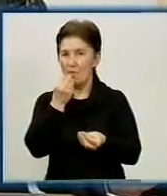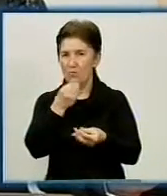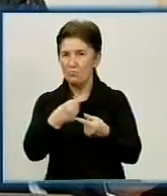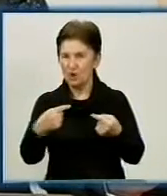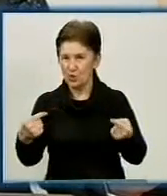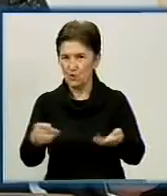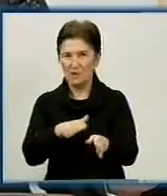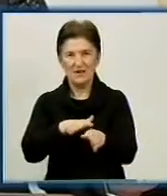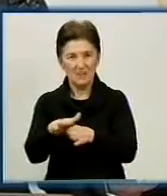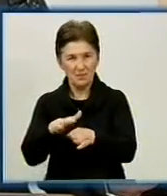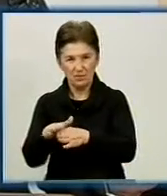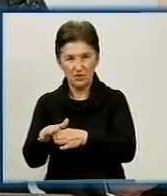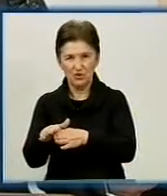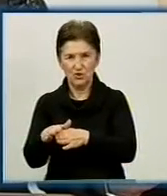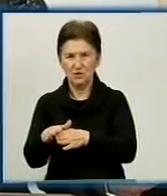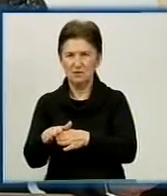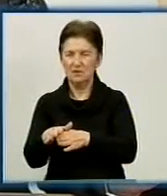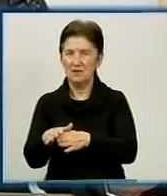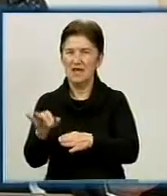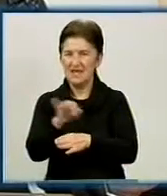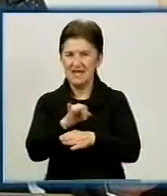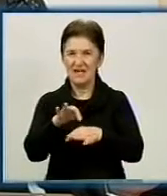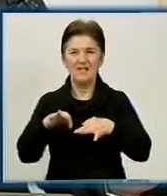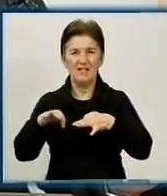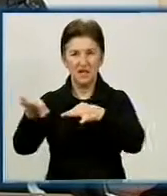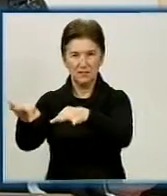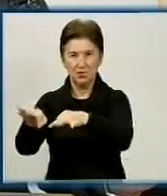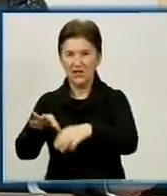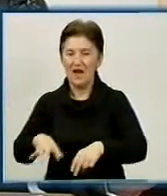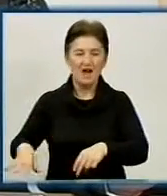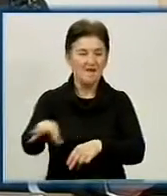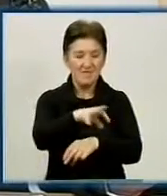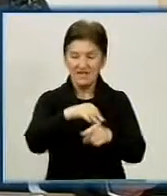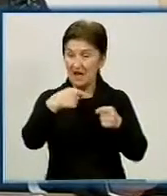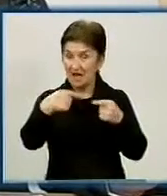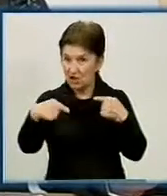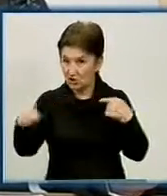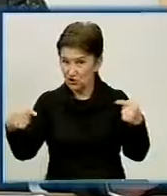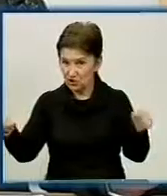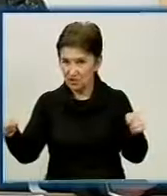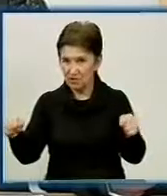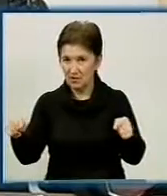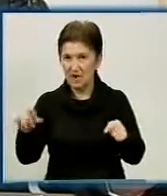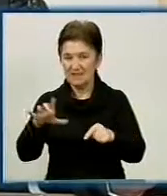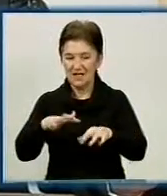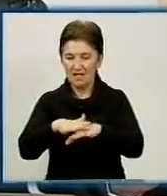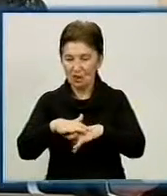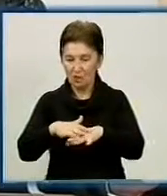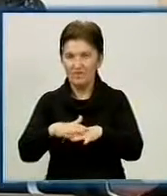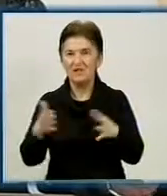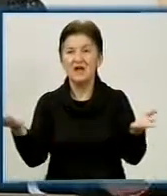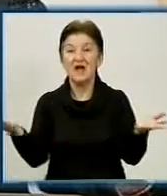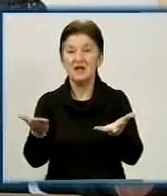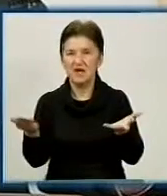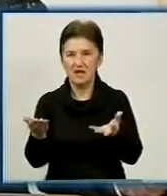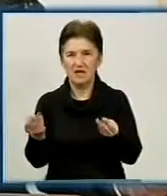і трансферти населенню. Всі інші видатки проводяться з урахуванням того, які кошти або